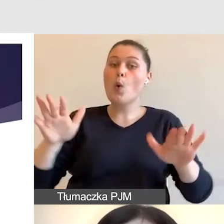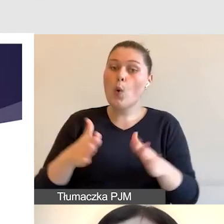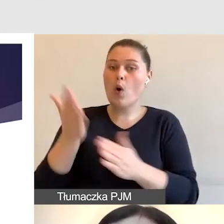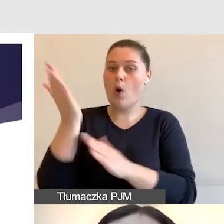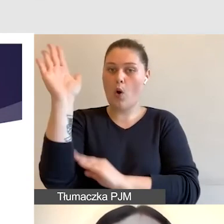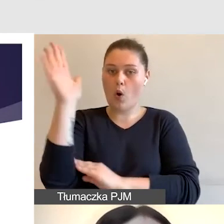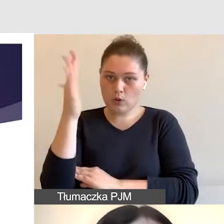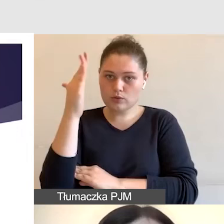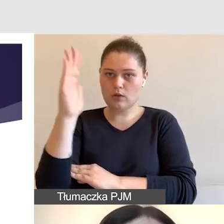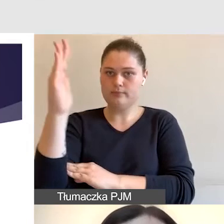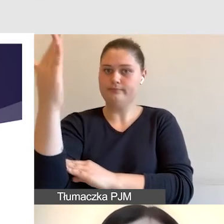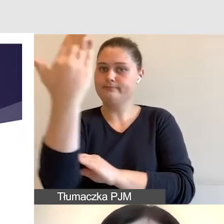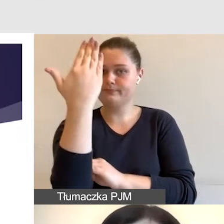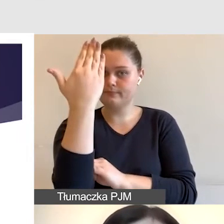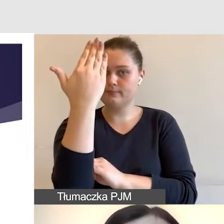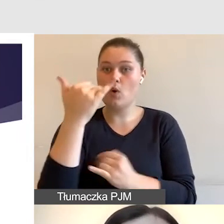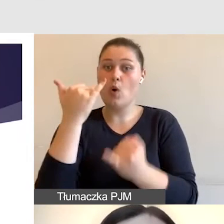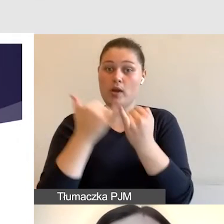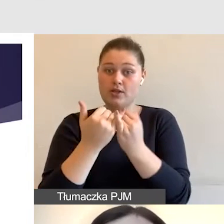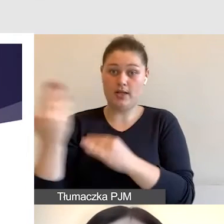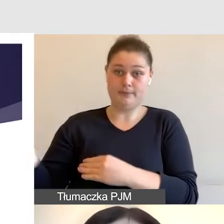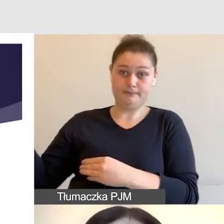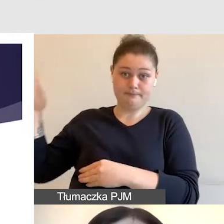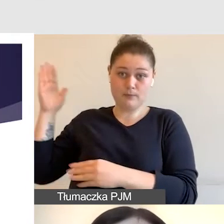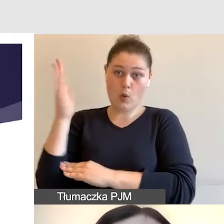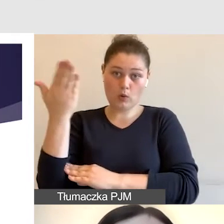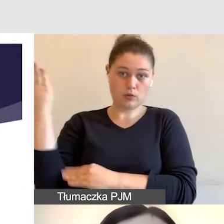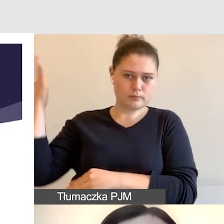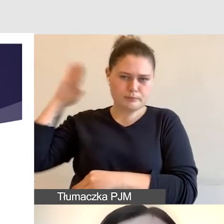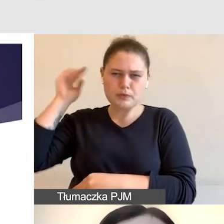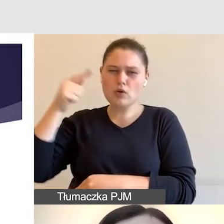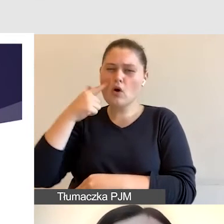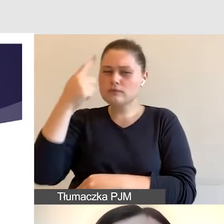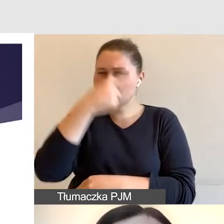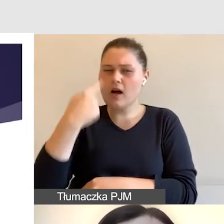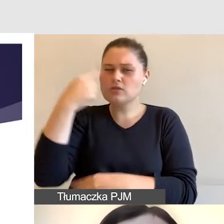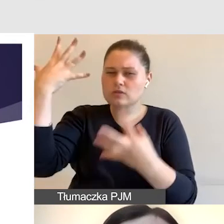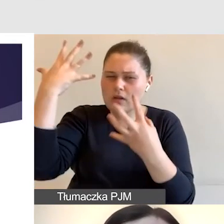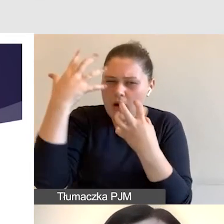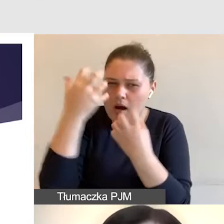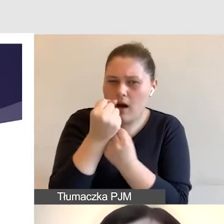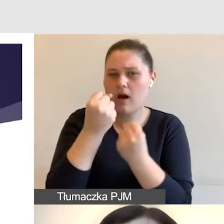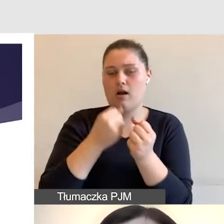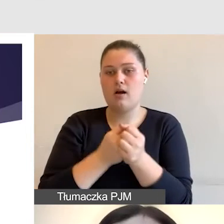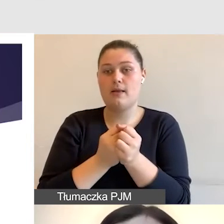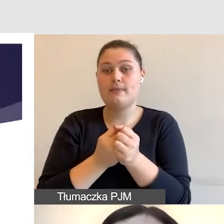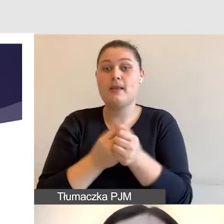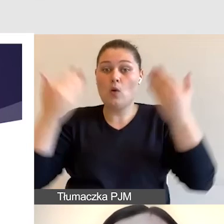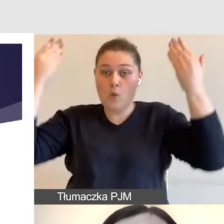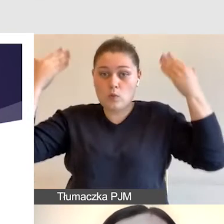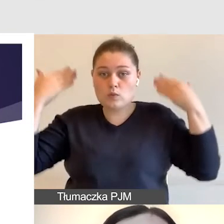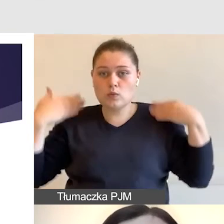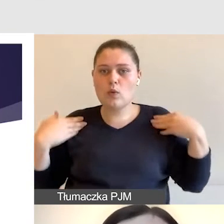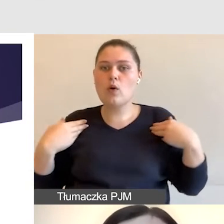będzie okno za nami, nasze twarze będą czarne. Dbamy o jednolite, spokojne tło. No i trudno jest podczas